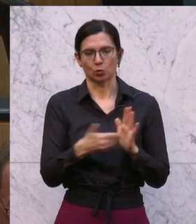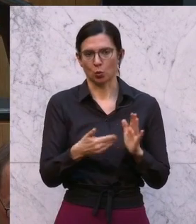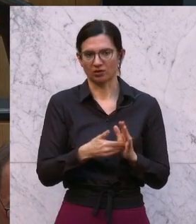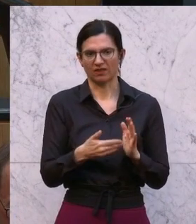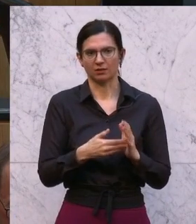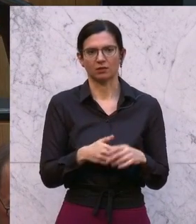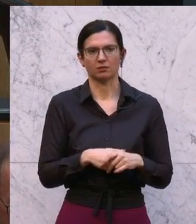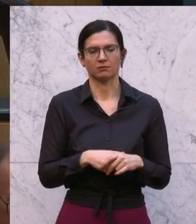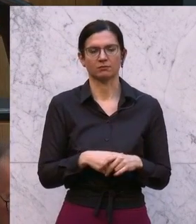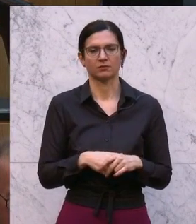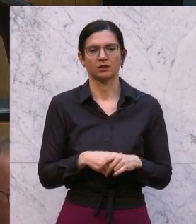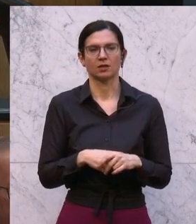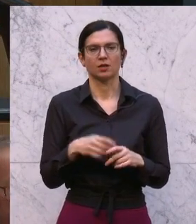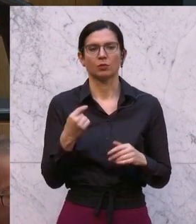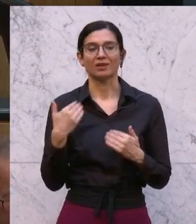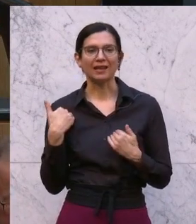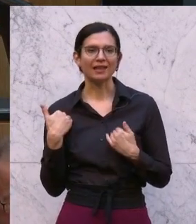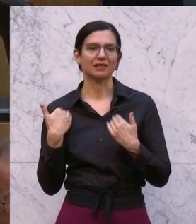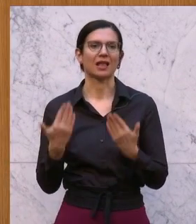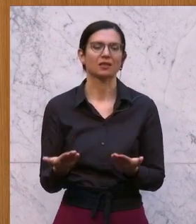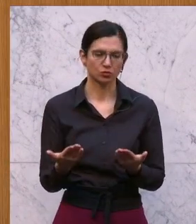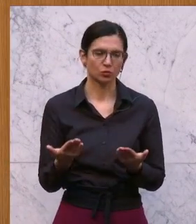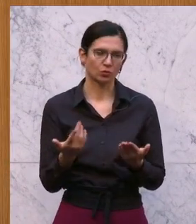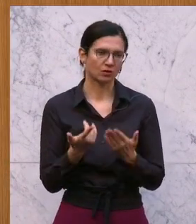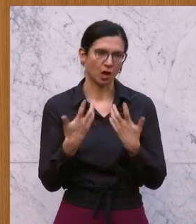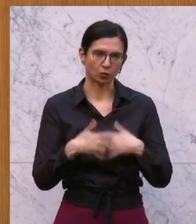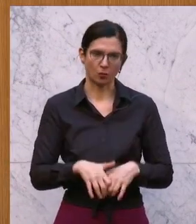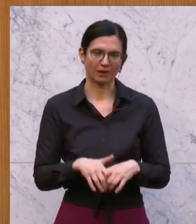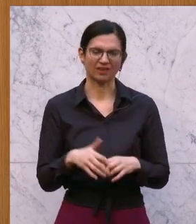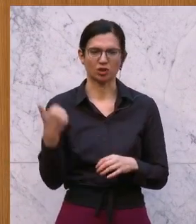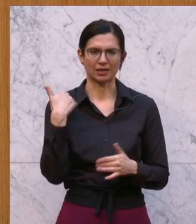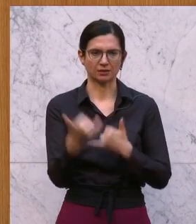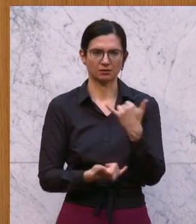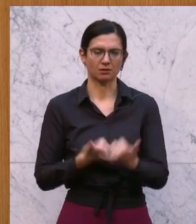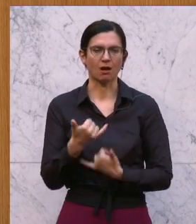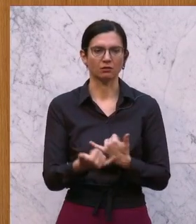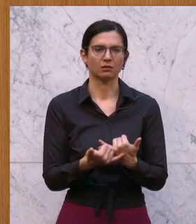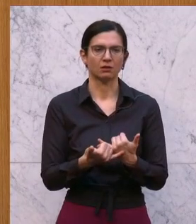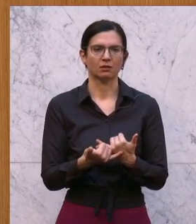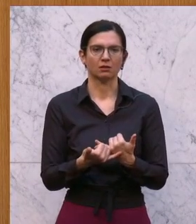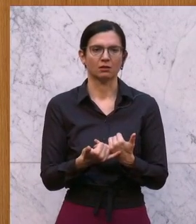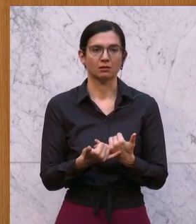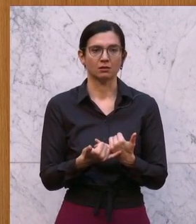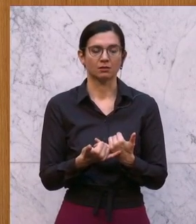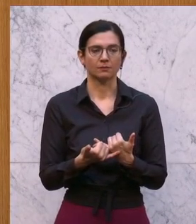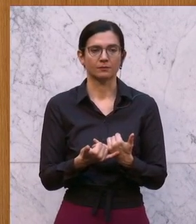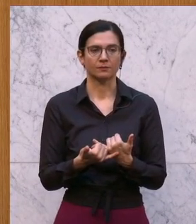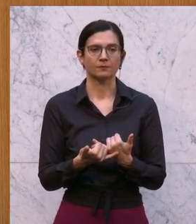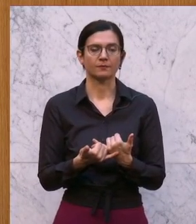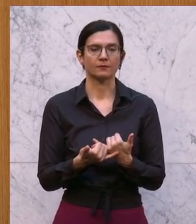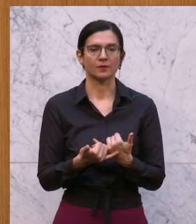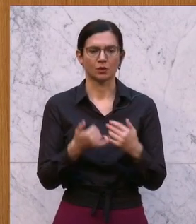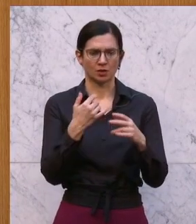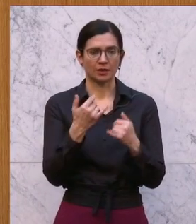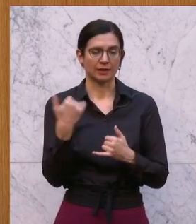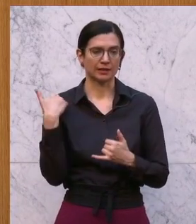und keine Belastung, sondern eine Entlastung haben wir in den letzten Jahren auch in noch nie dagewesener Weise in